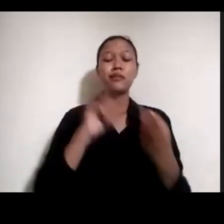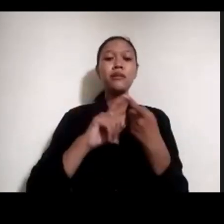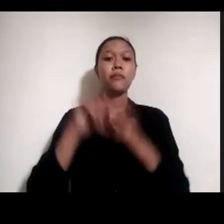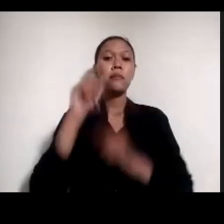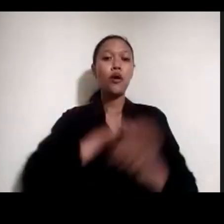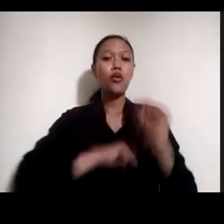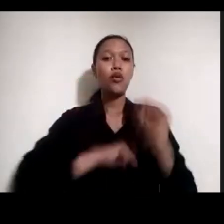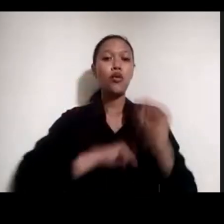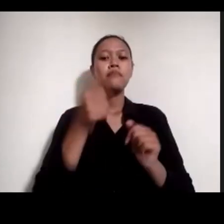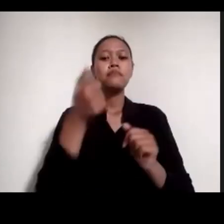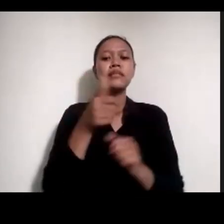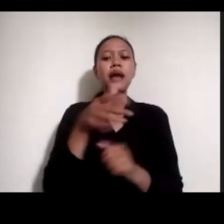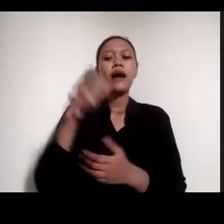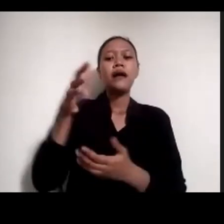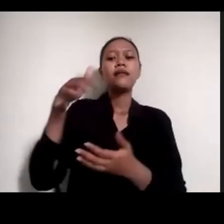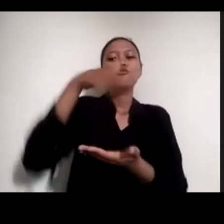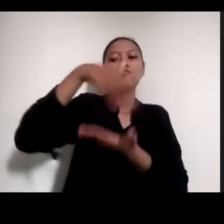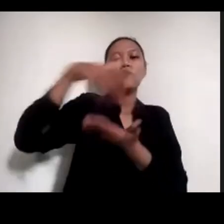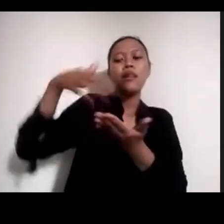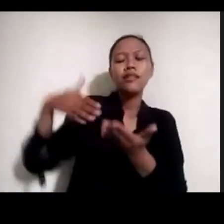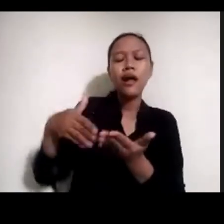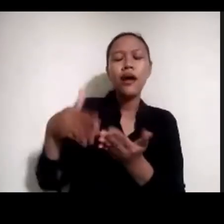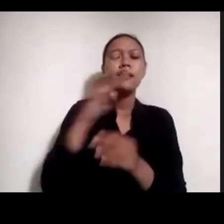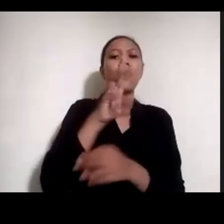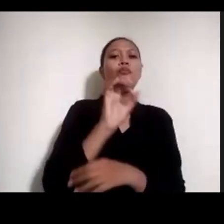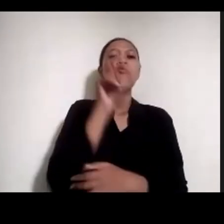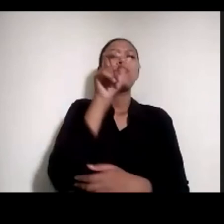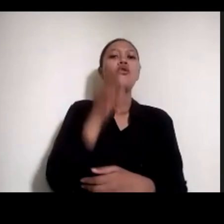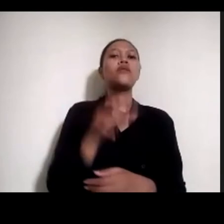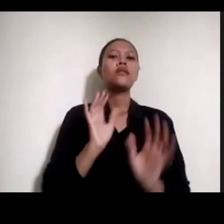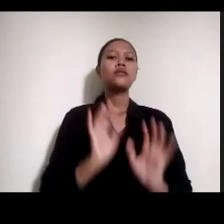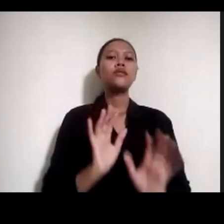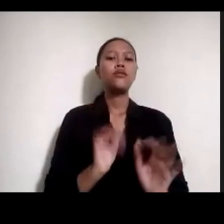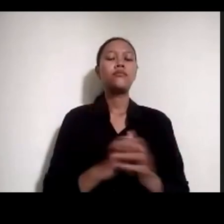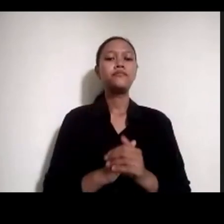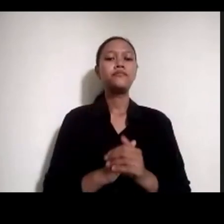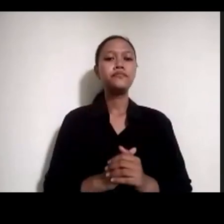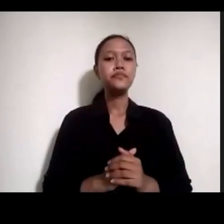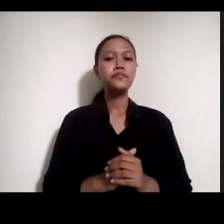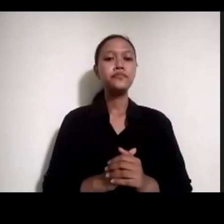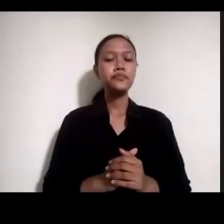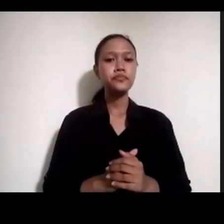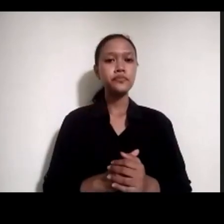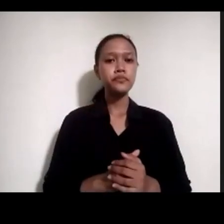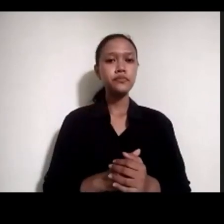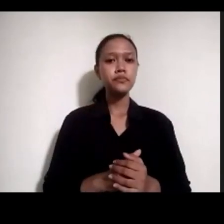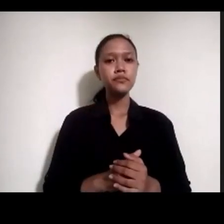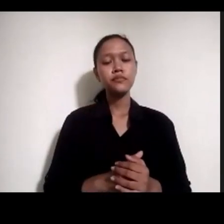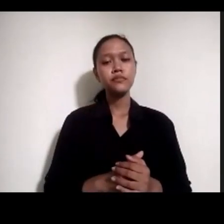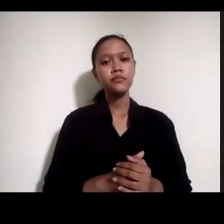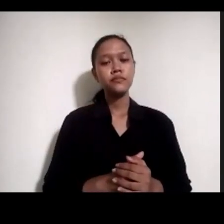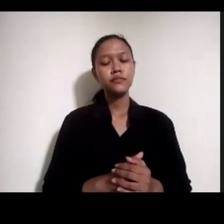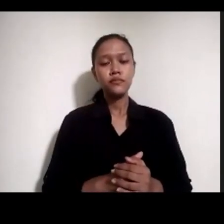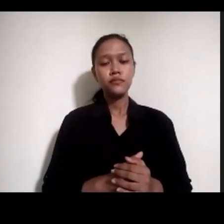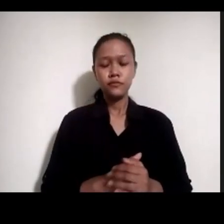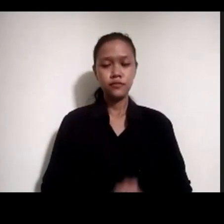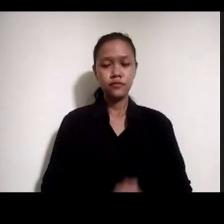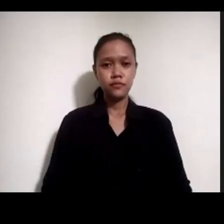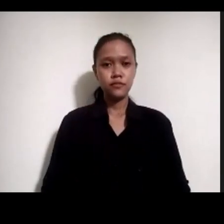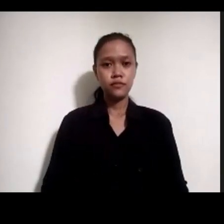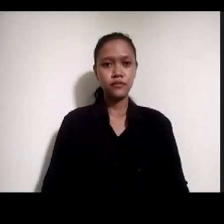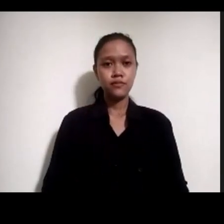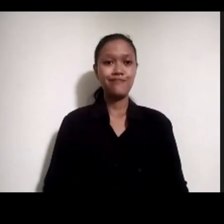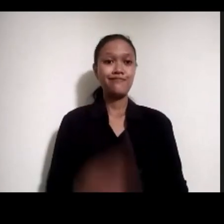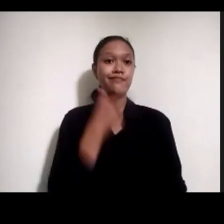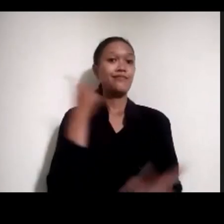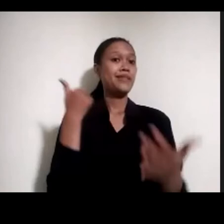orang saja, misalnya begitu. Jadi, kalau kita sangat ini ya, yang penting itu terbuka